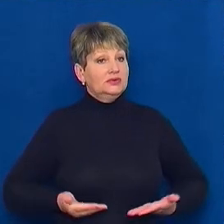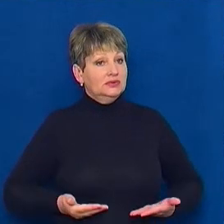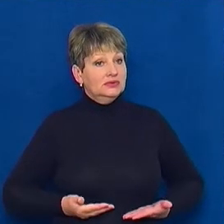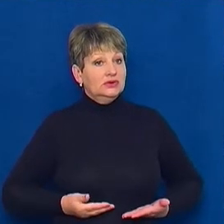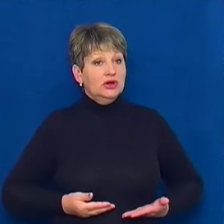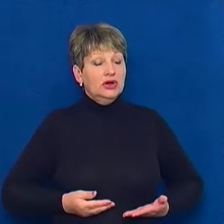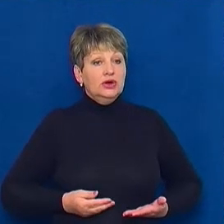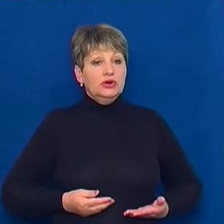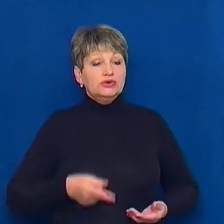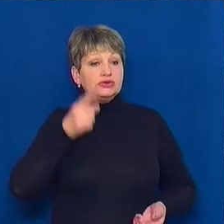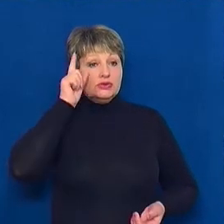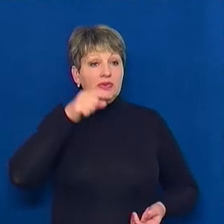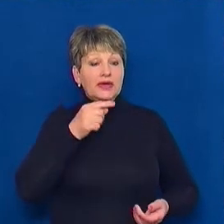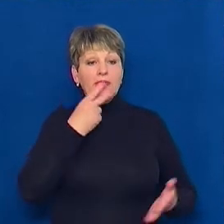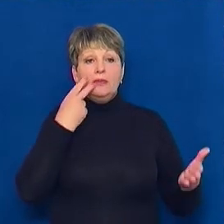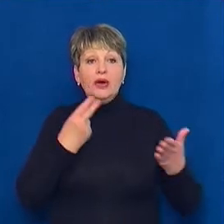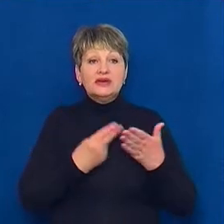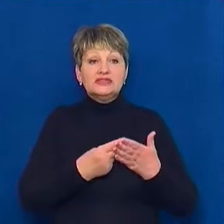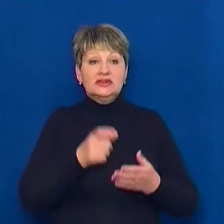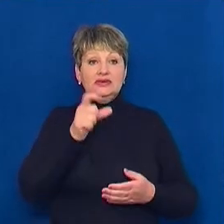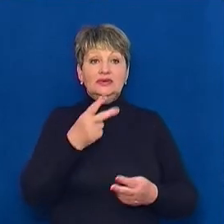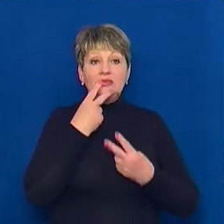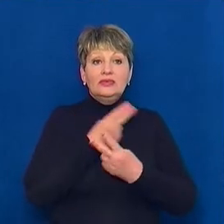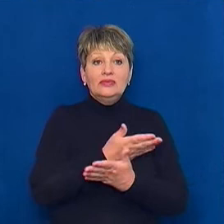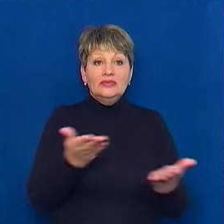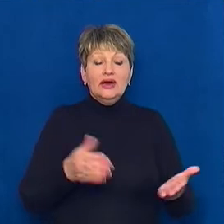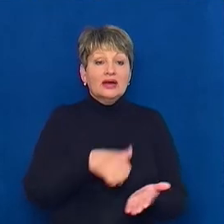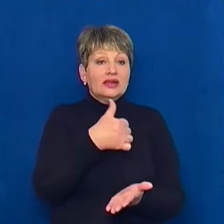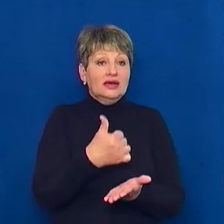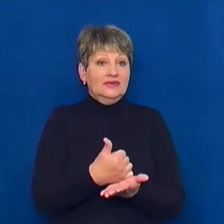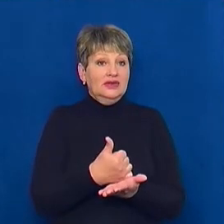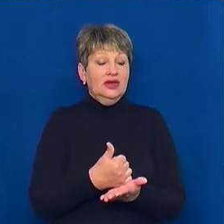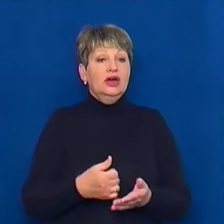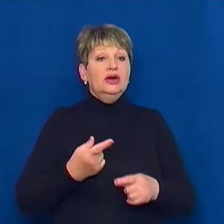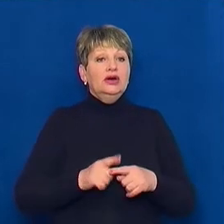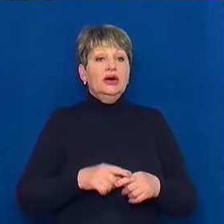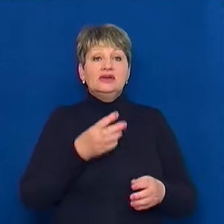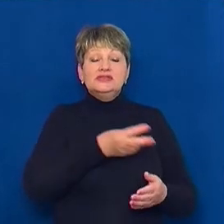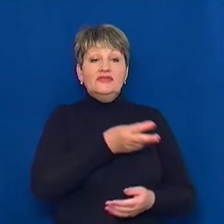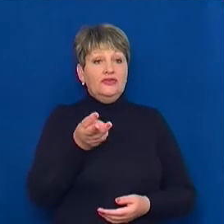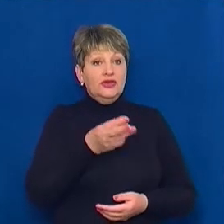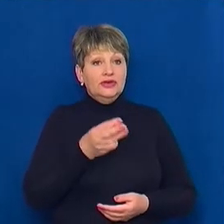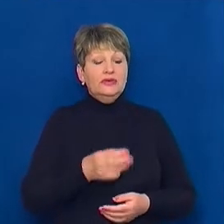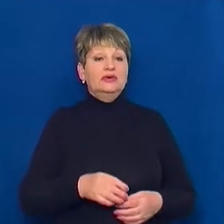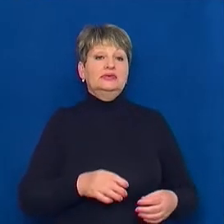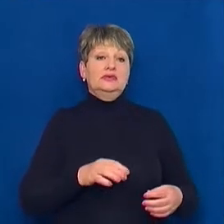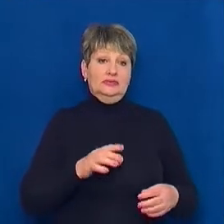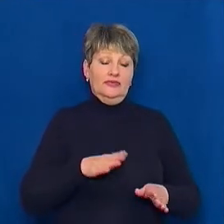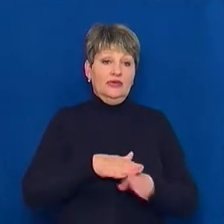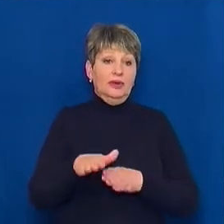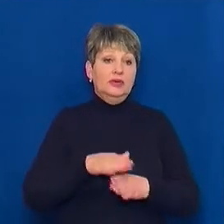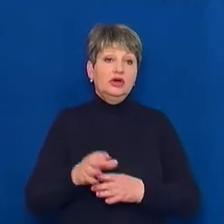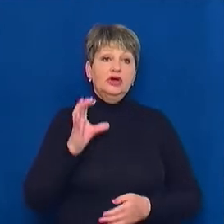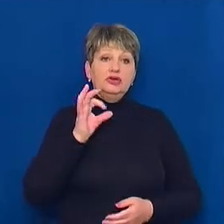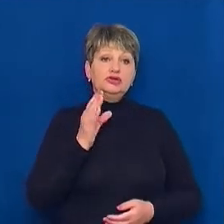донести головне глядачеві. Доглядачка музею Тетяна Кисленку у відео зіграла Софію Бобринську. За словами